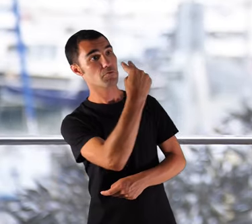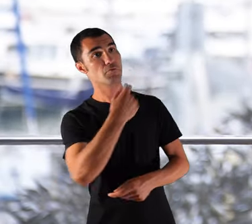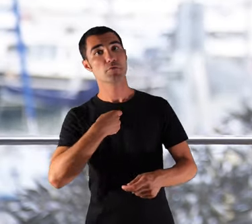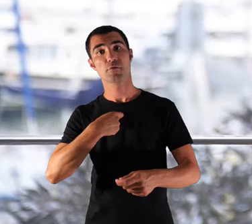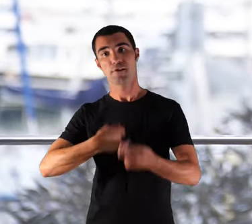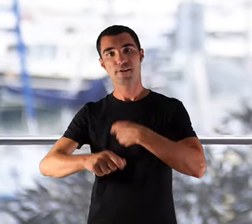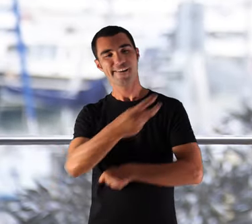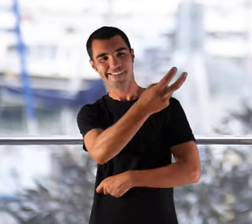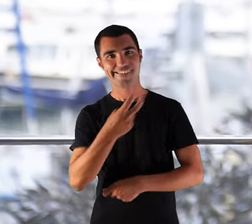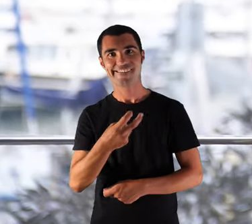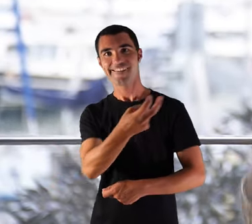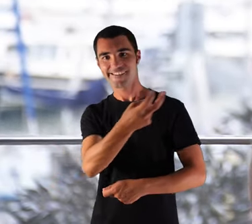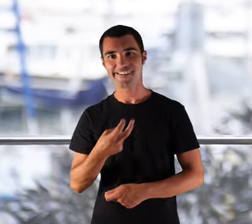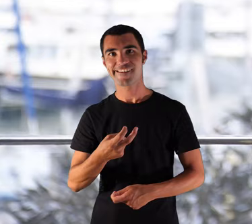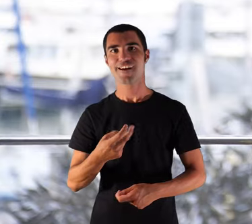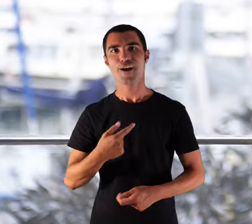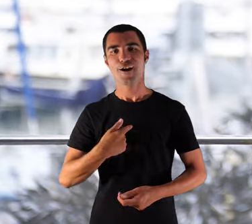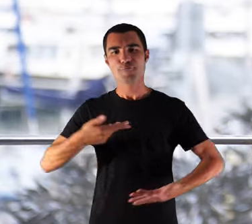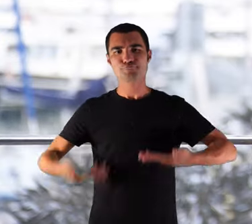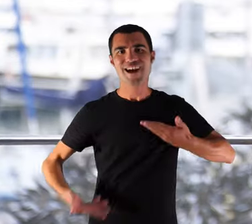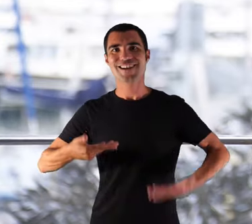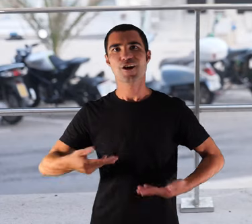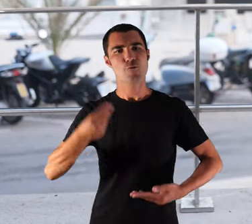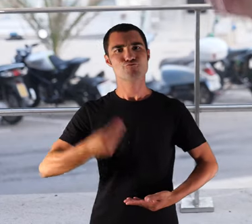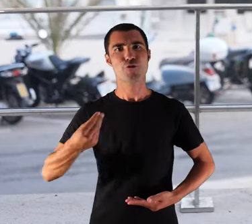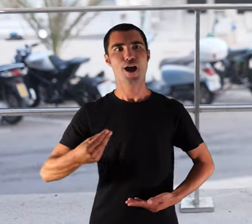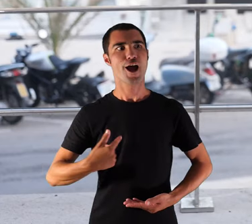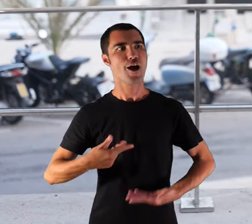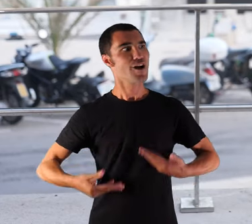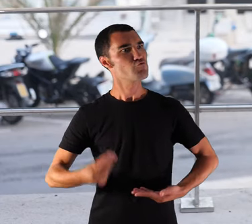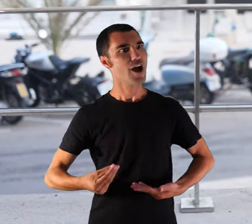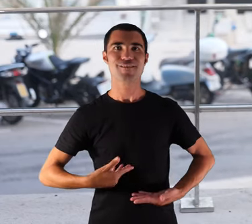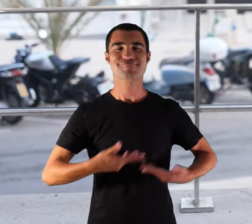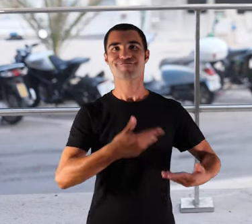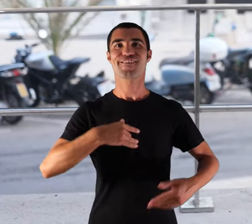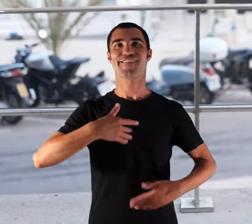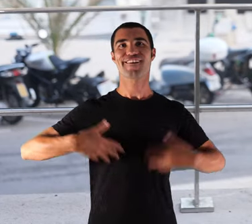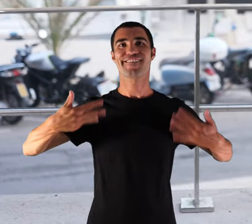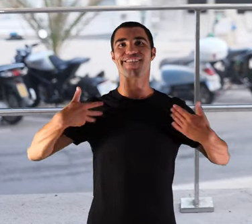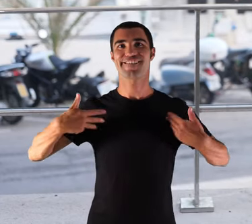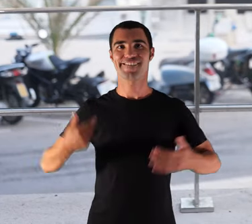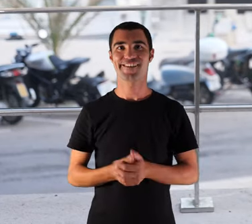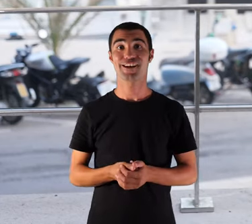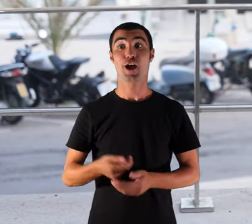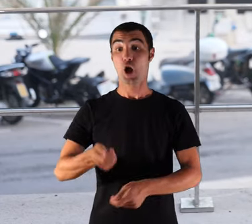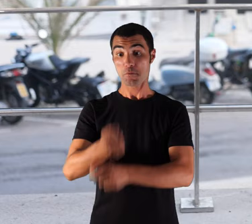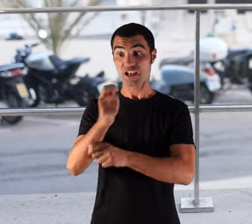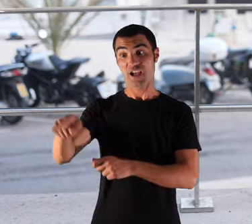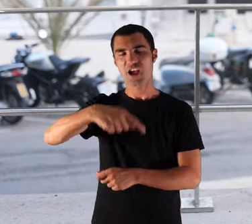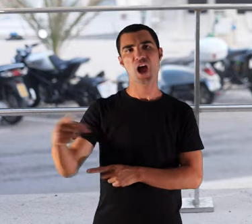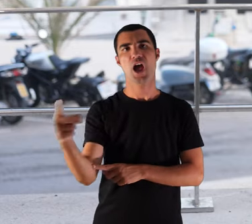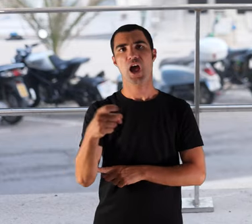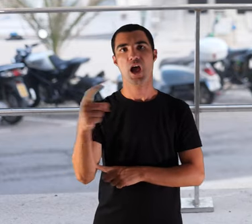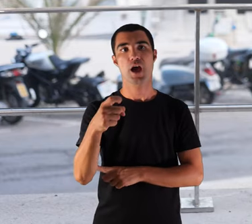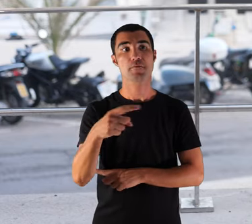i em feia bon pes i jo ben contenta que estava ells venien amb les barques que pescaven gamber perquè hi van ser promotors